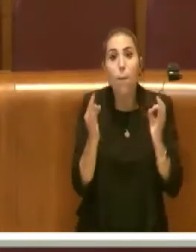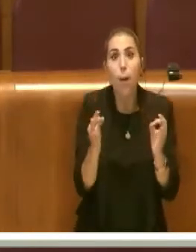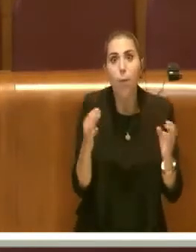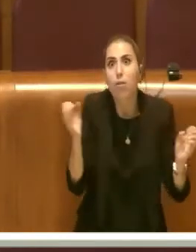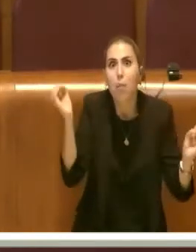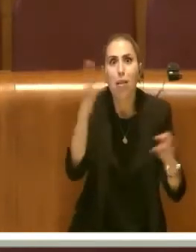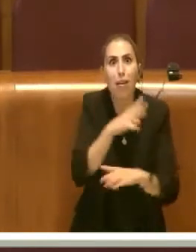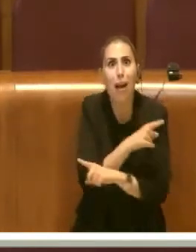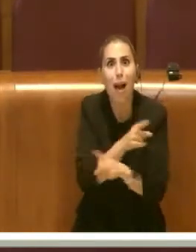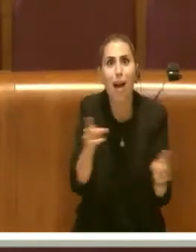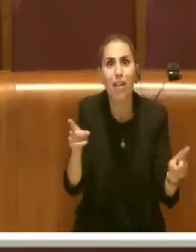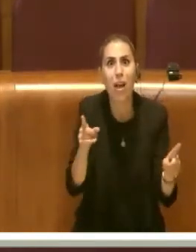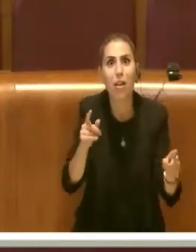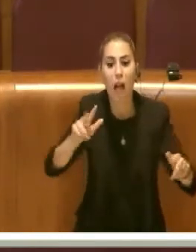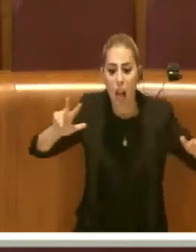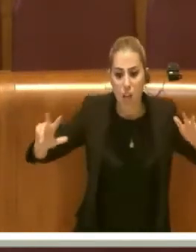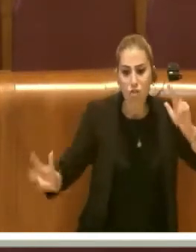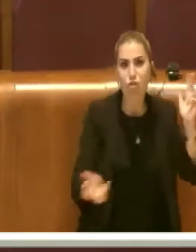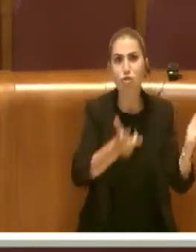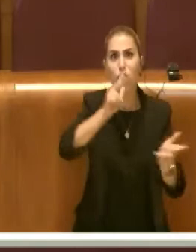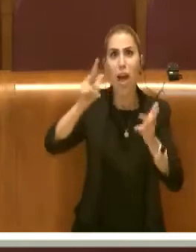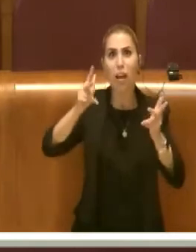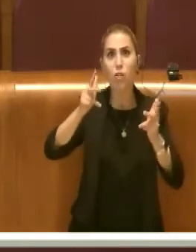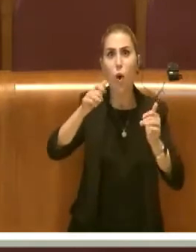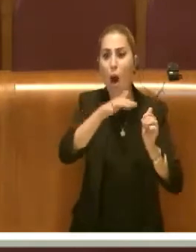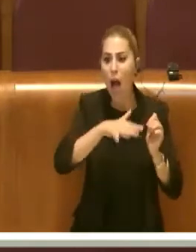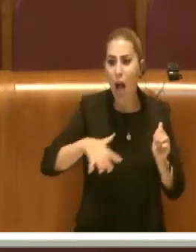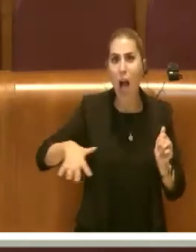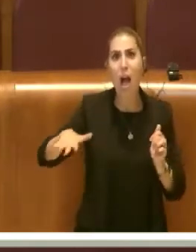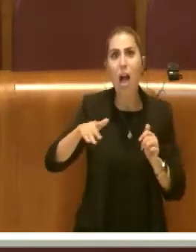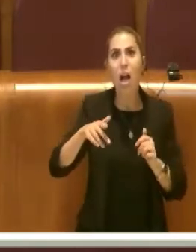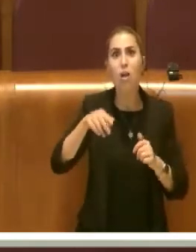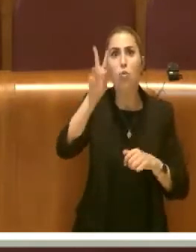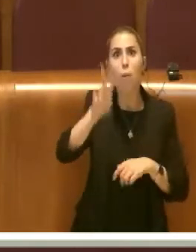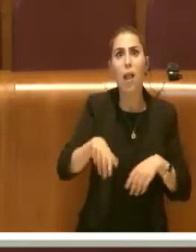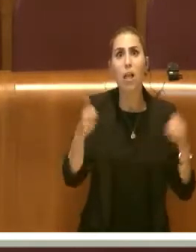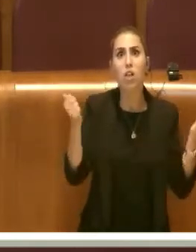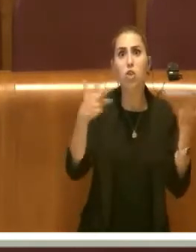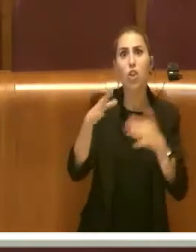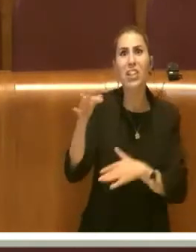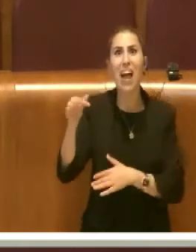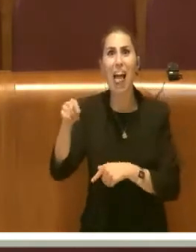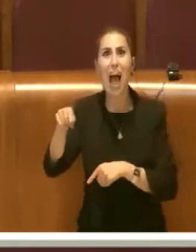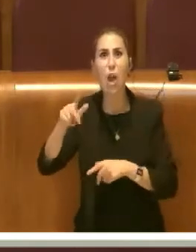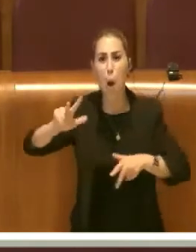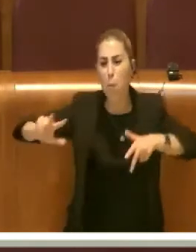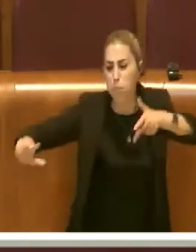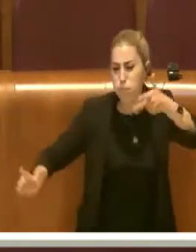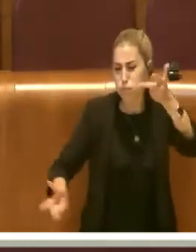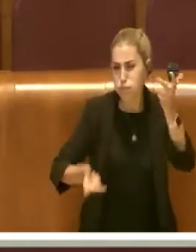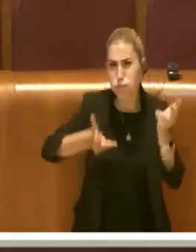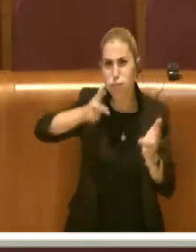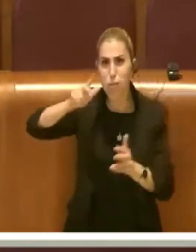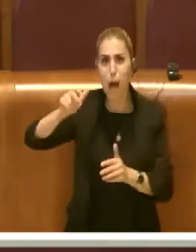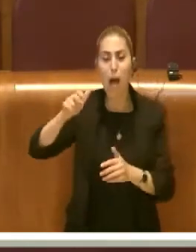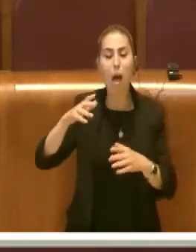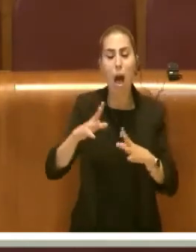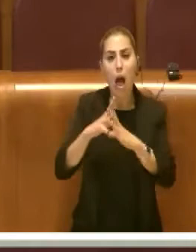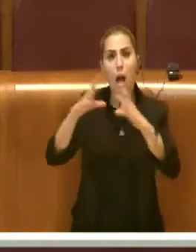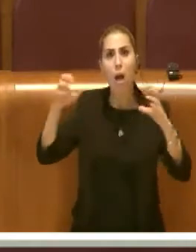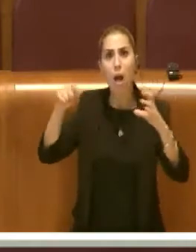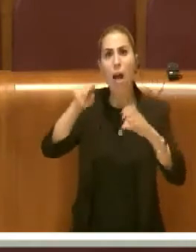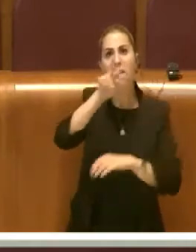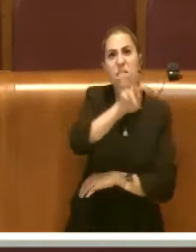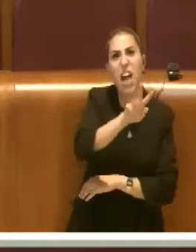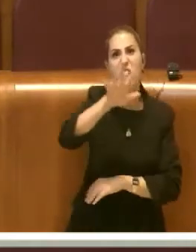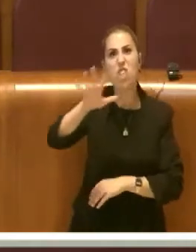dimentica dell'incendio dell'impianto del Salario a dicembre 2018, l'impianto dove passava il 25%